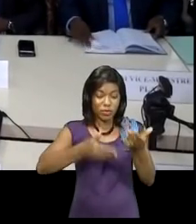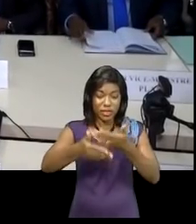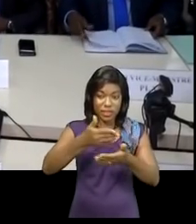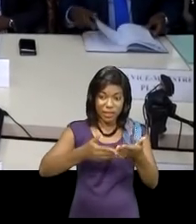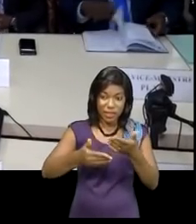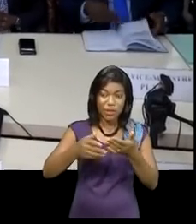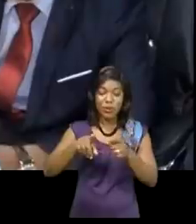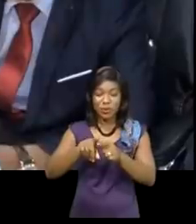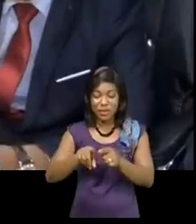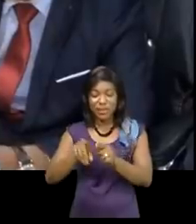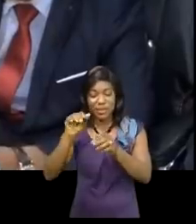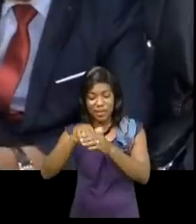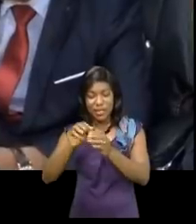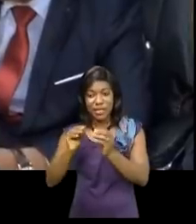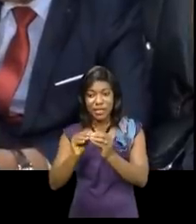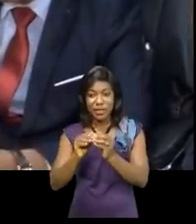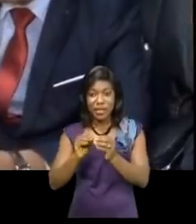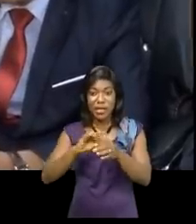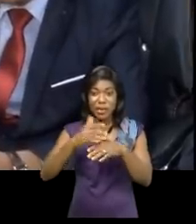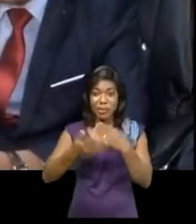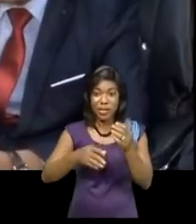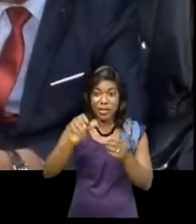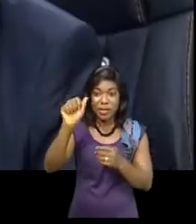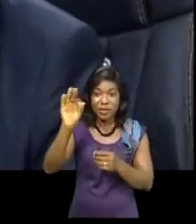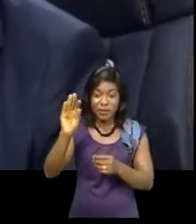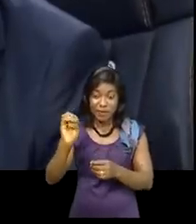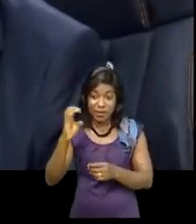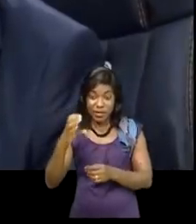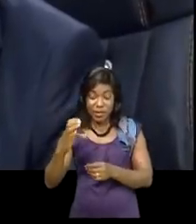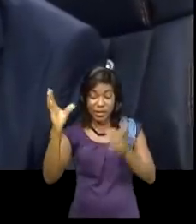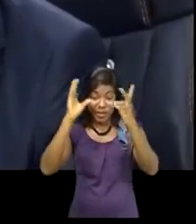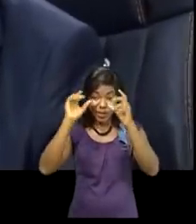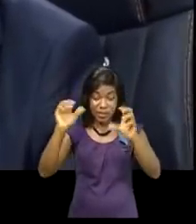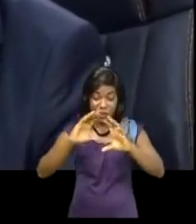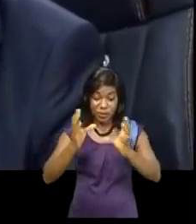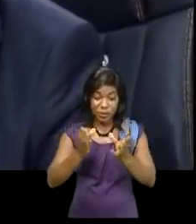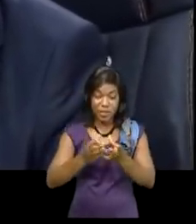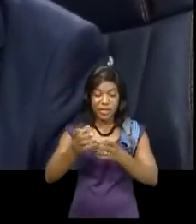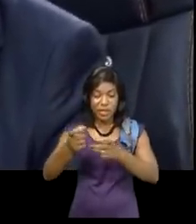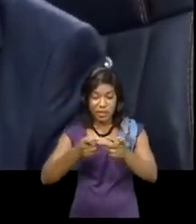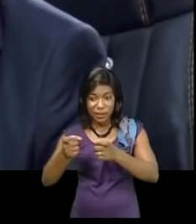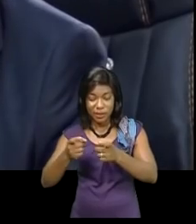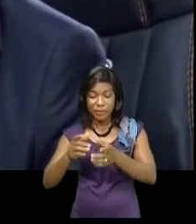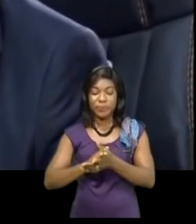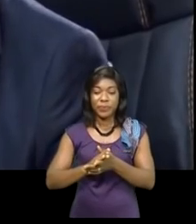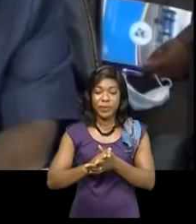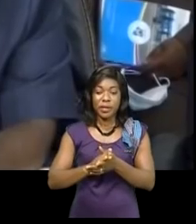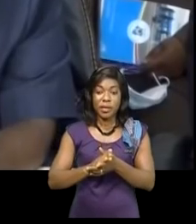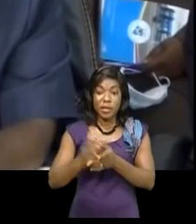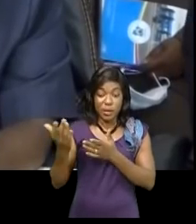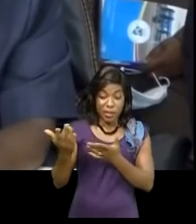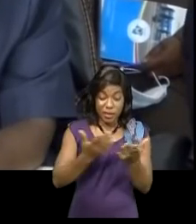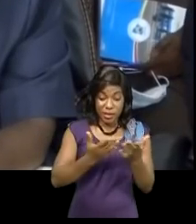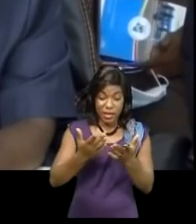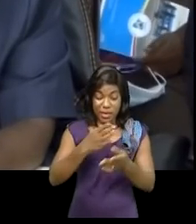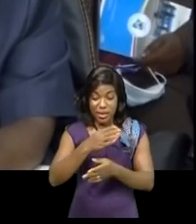sans langue de bois. Après l'AFEC, la semaine dernière, le président du comité de pilotage Clément des affaires, partenariat